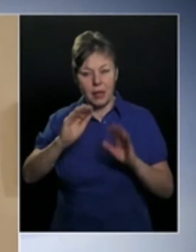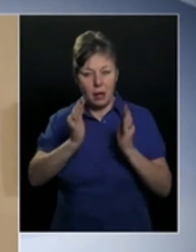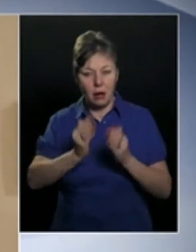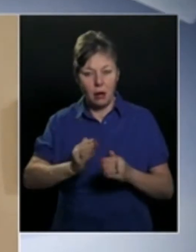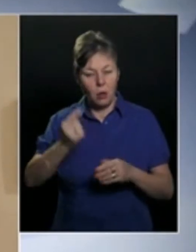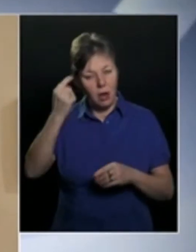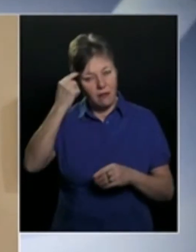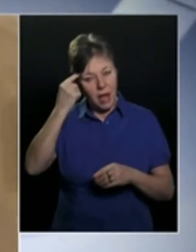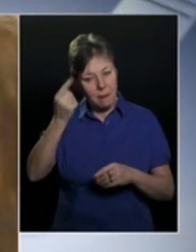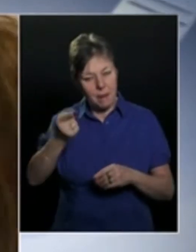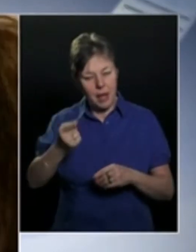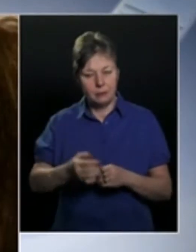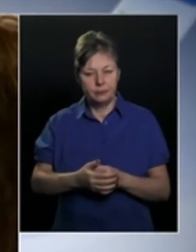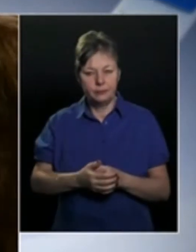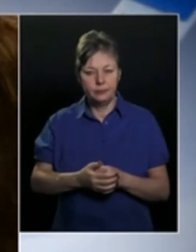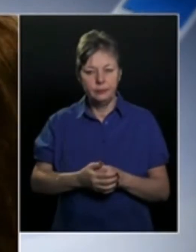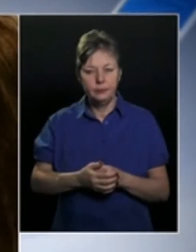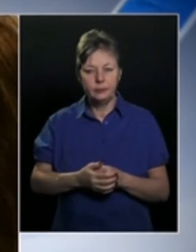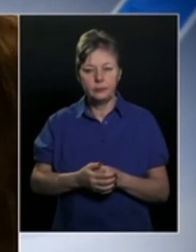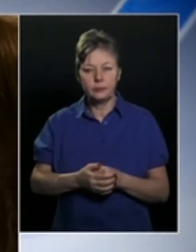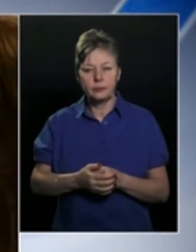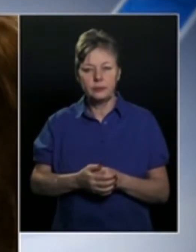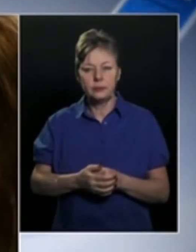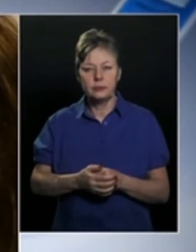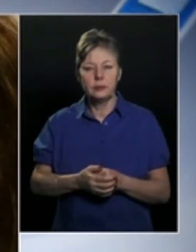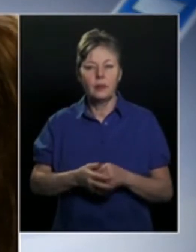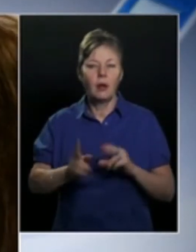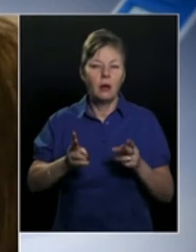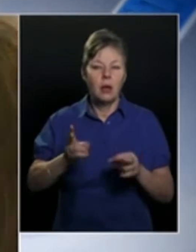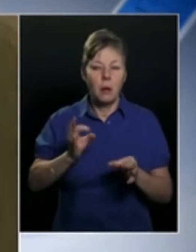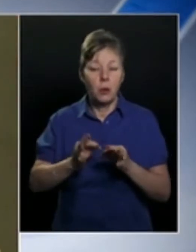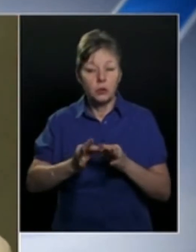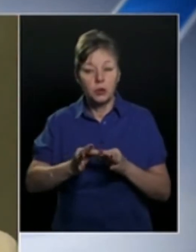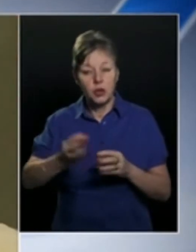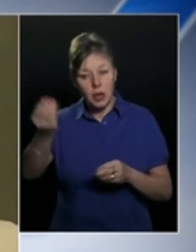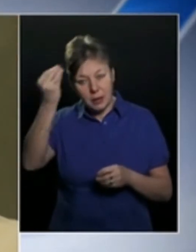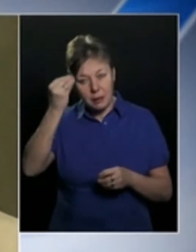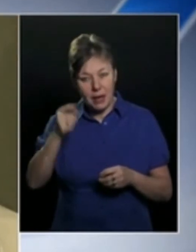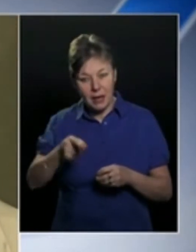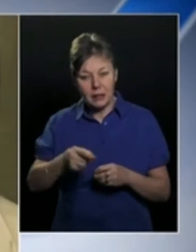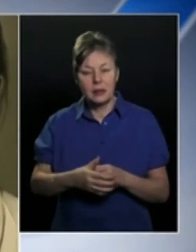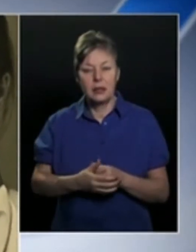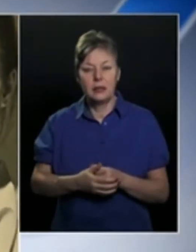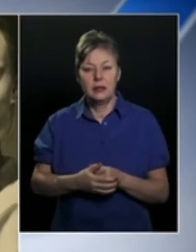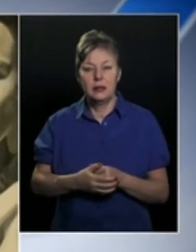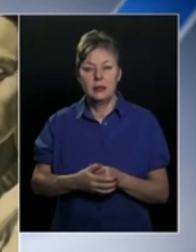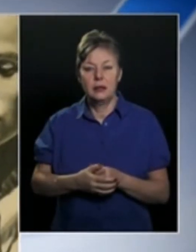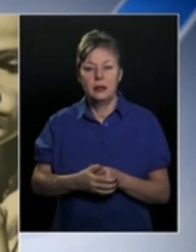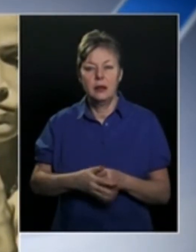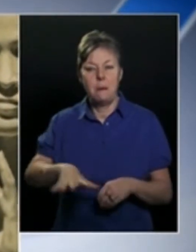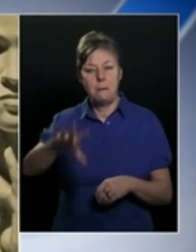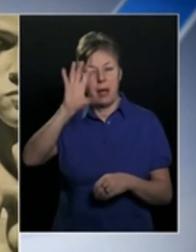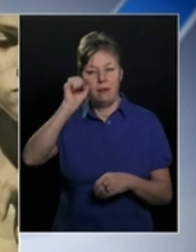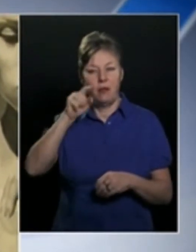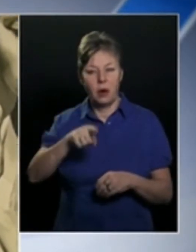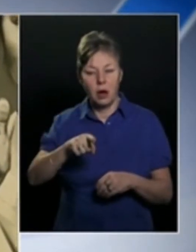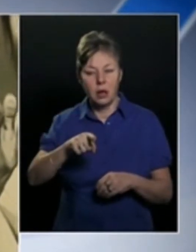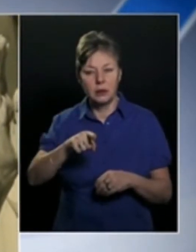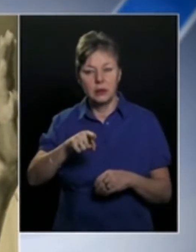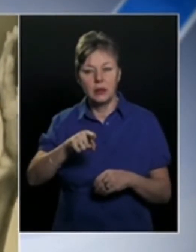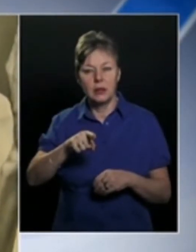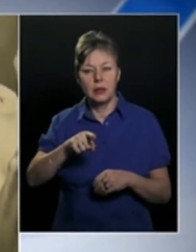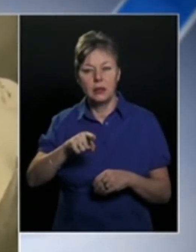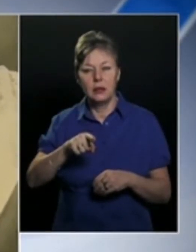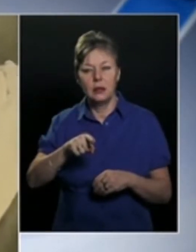szó szerint egy kép áll össze az én fejemben erről az egészről. Azt, hogy ezt pontosan értelmezni, befogadni,